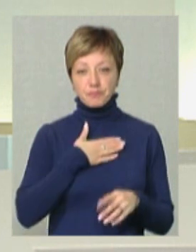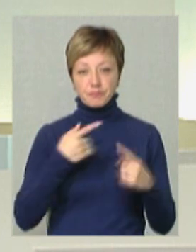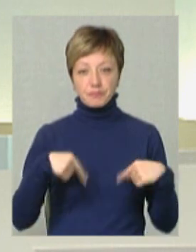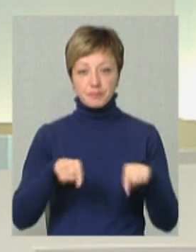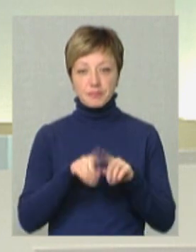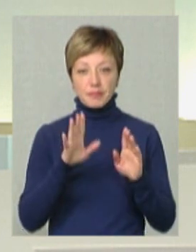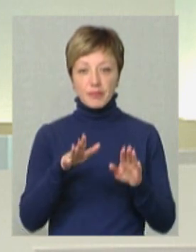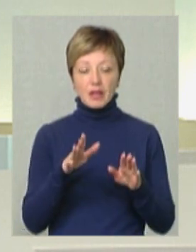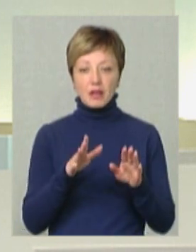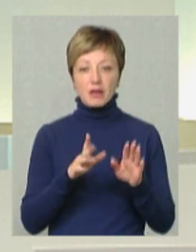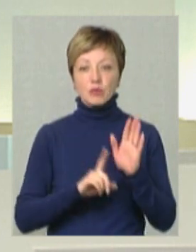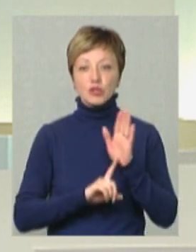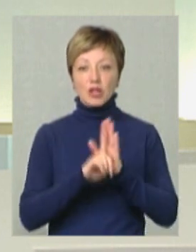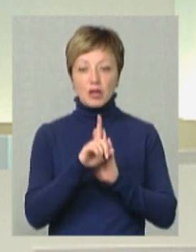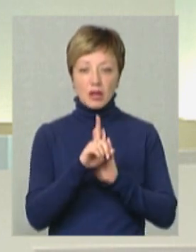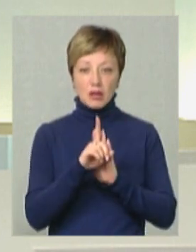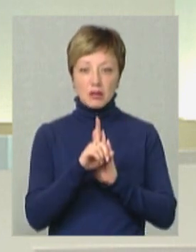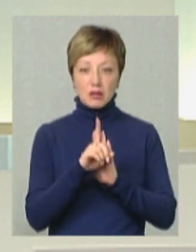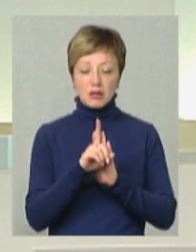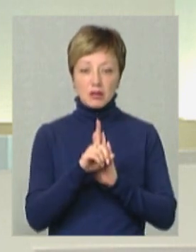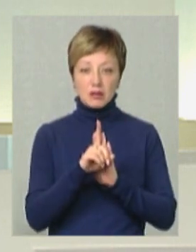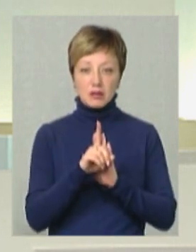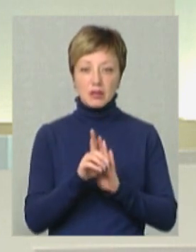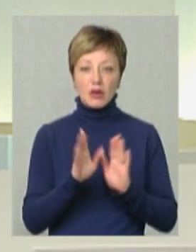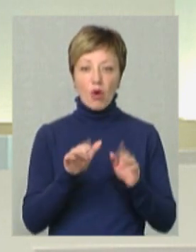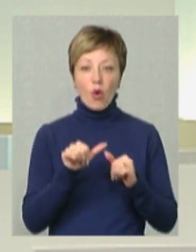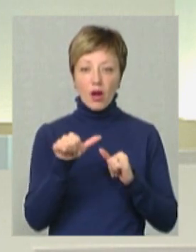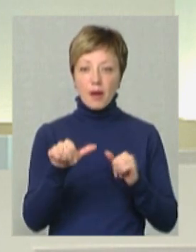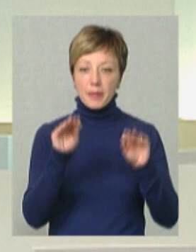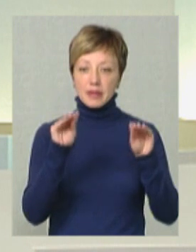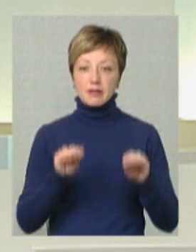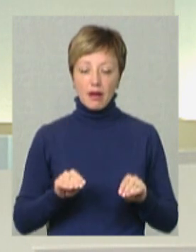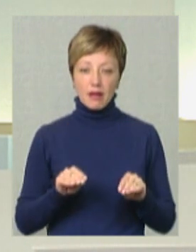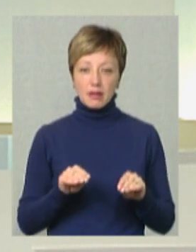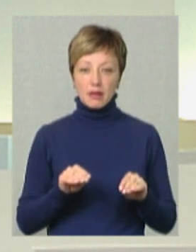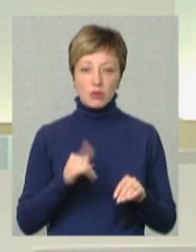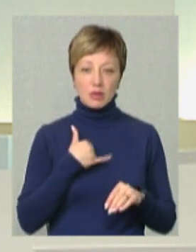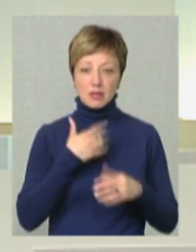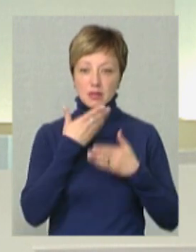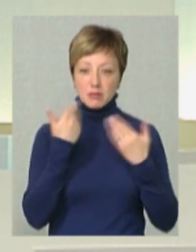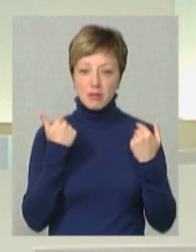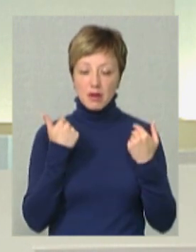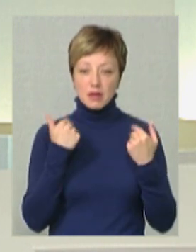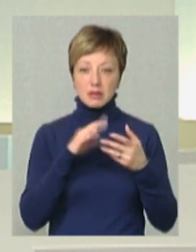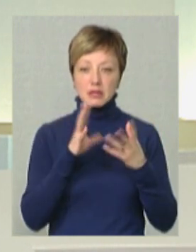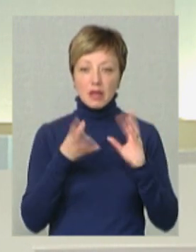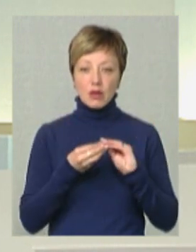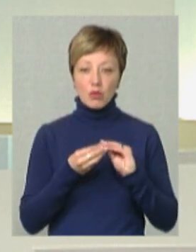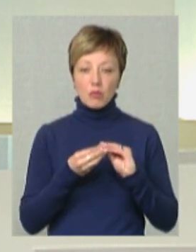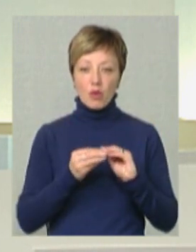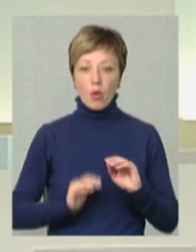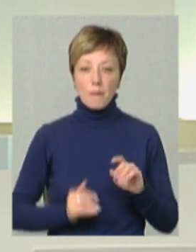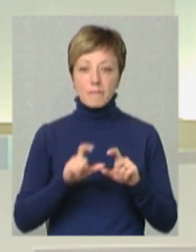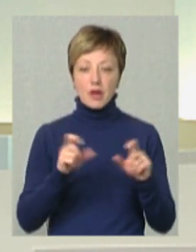Хмельницькому тільки встановлюється, так? Так. І поки окремих даних у нас немає, тому що загалом компанія